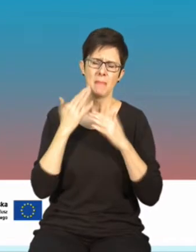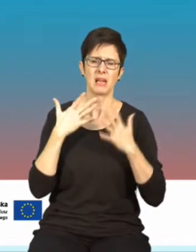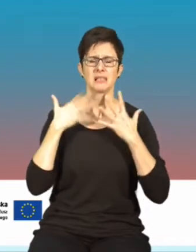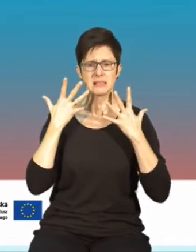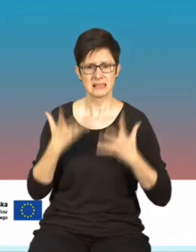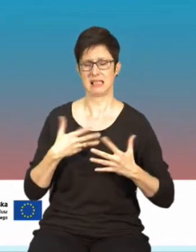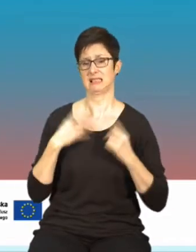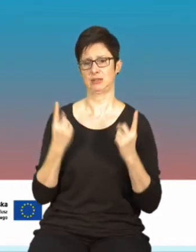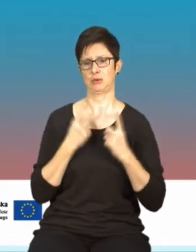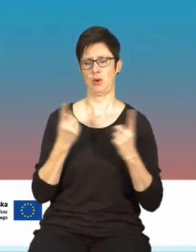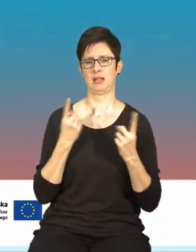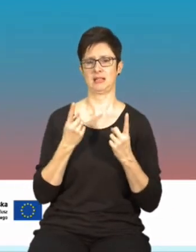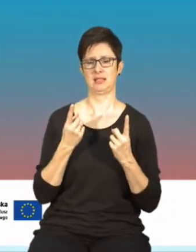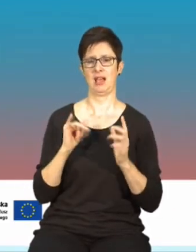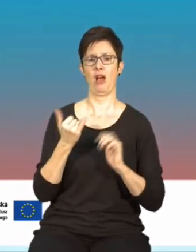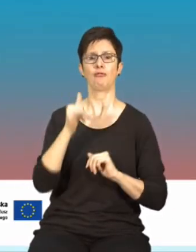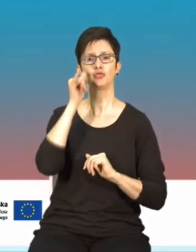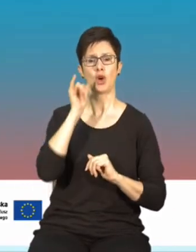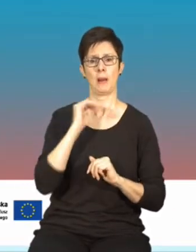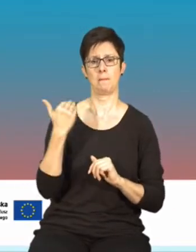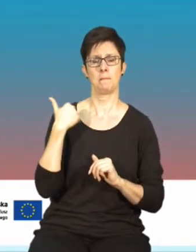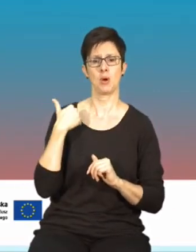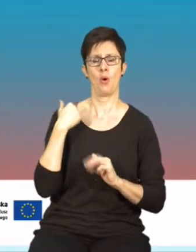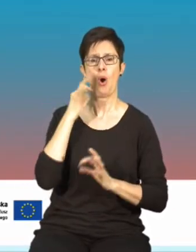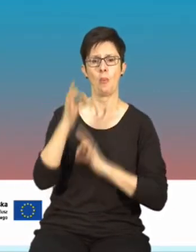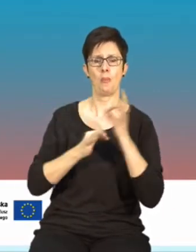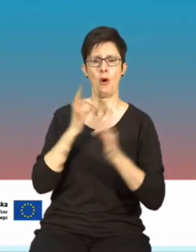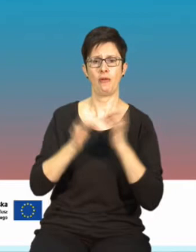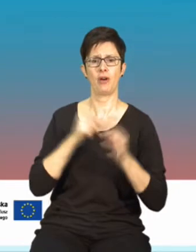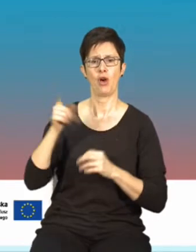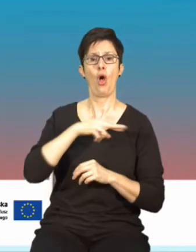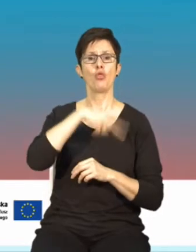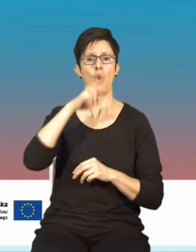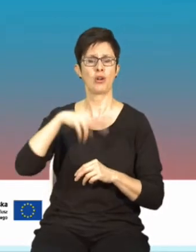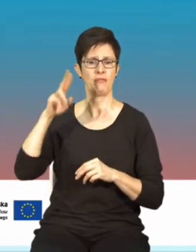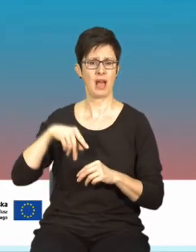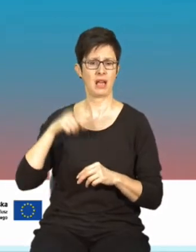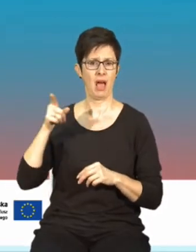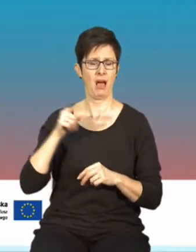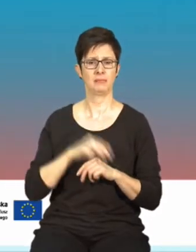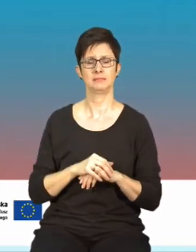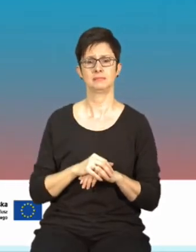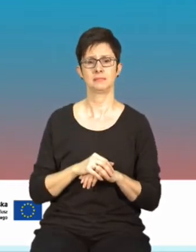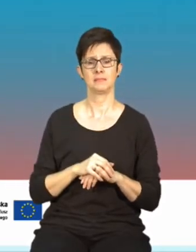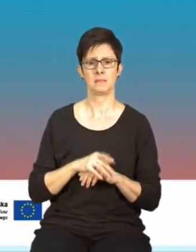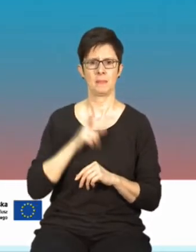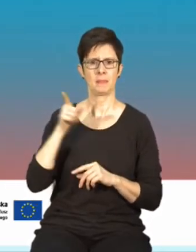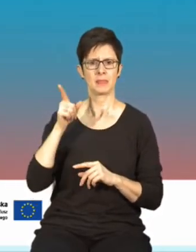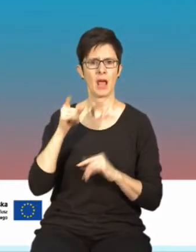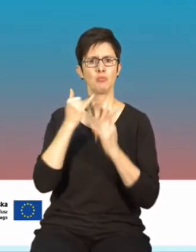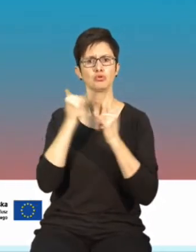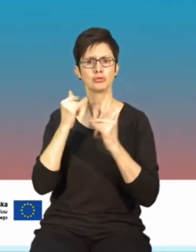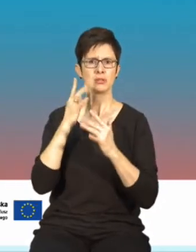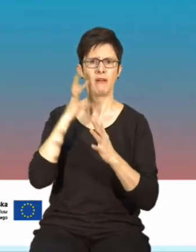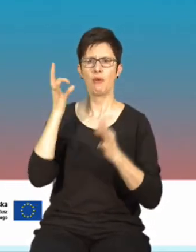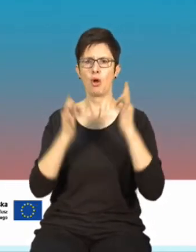taką sytuację, o jakiej wczoraj mówiła prelegentka z Norwegii, gdzie wszelkie wątpliwości są